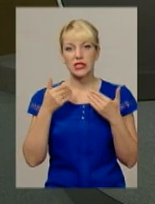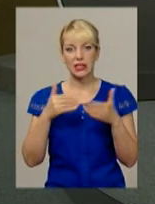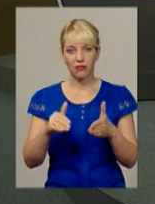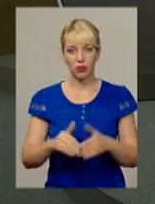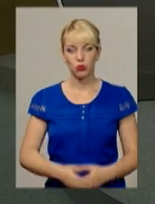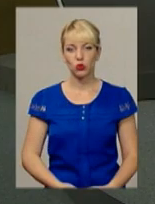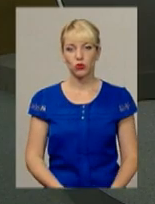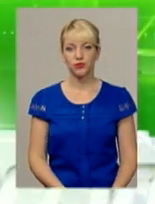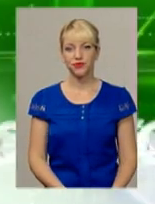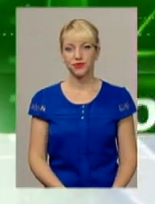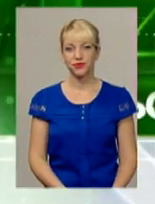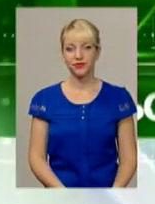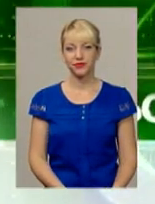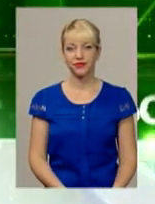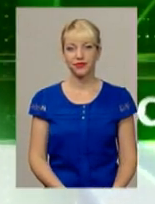випуску.